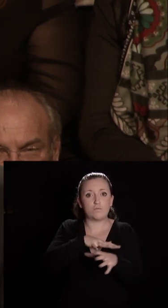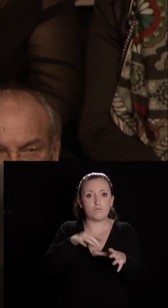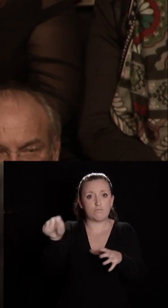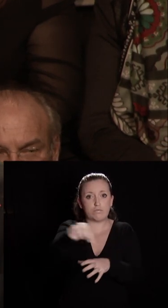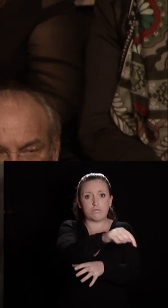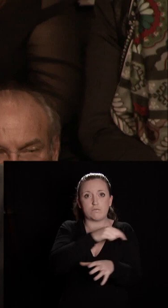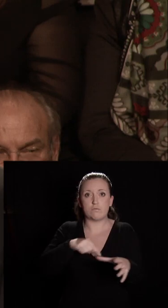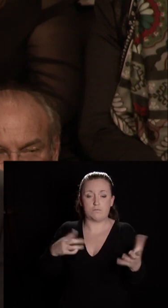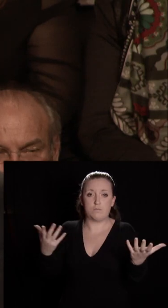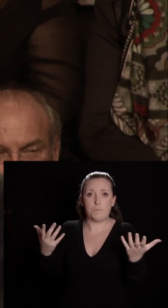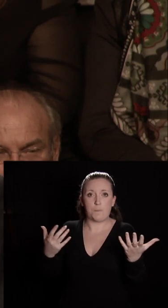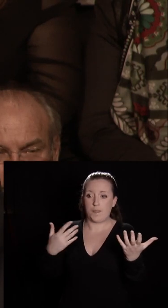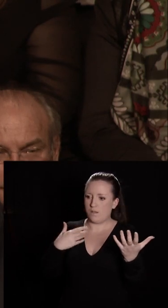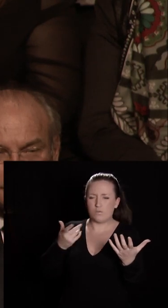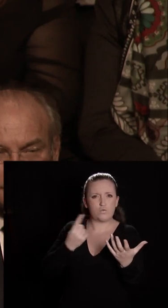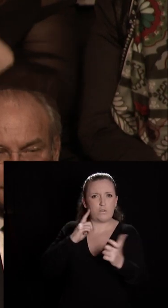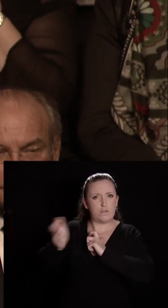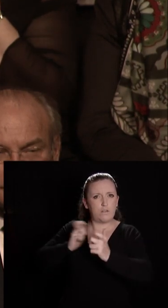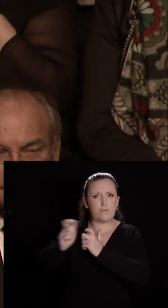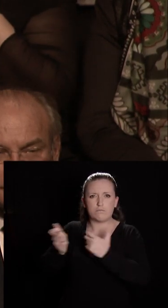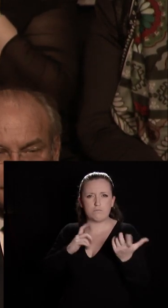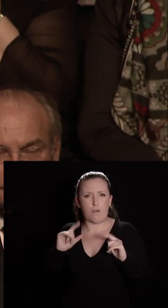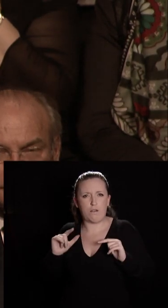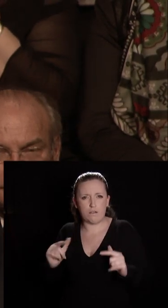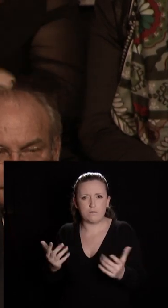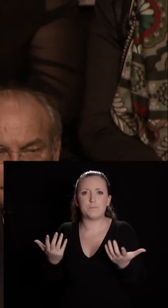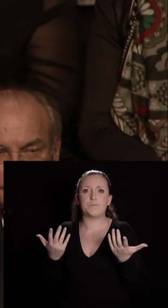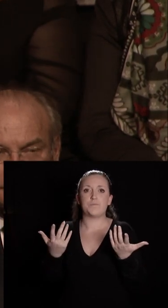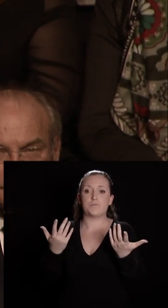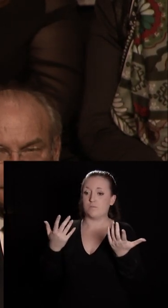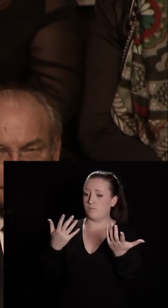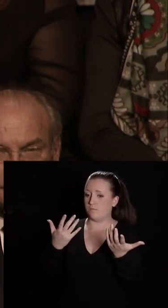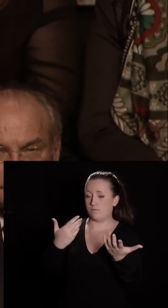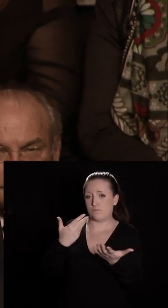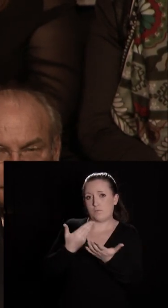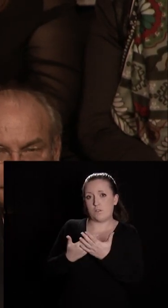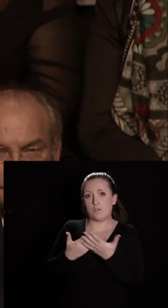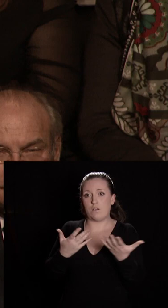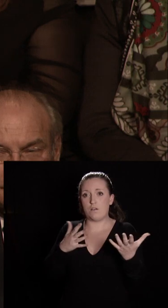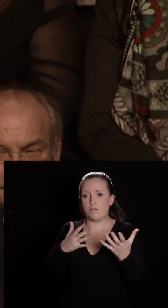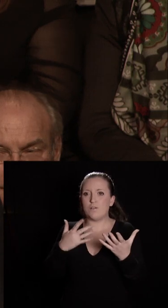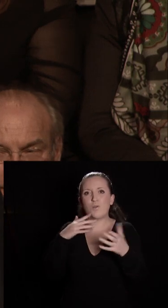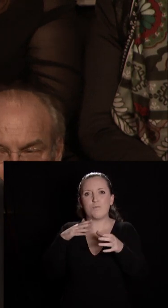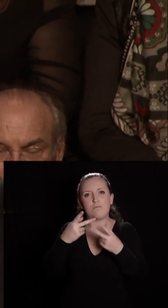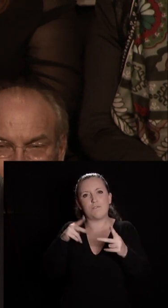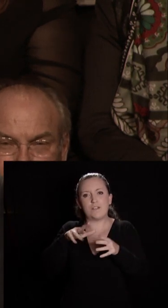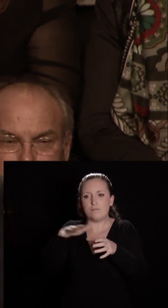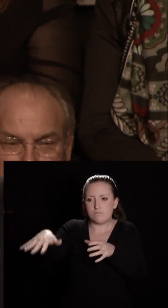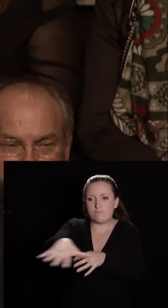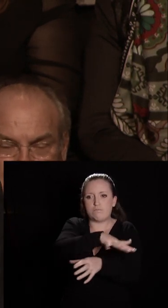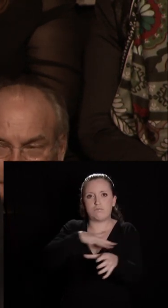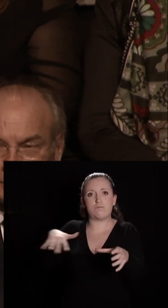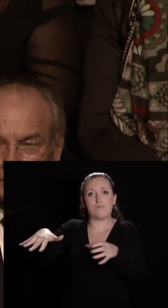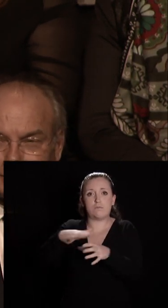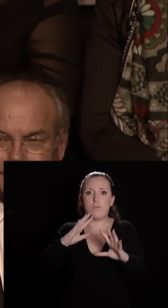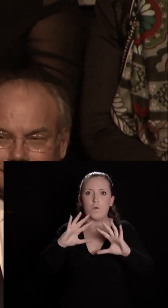lesquelles nous sommes en interaction, qui regroupe cette aire urbaine, près de 400